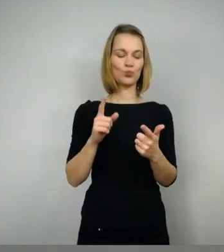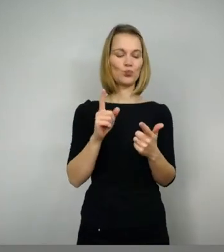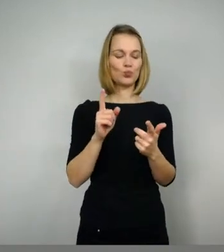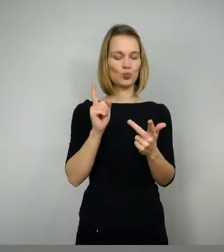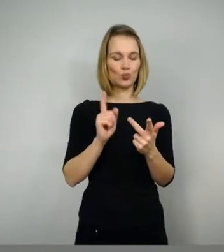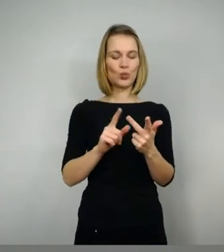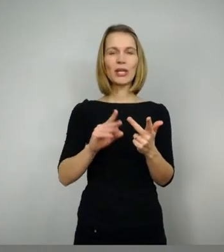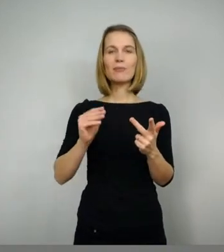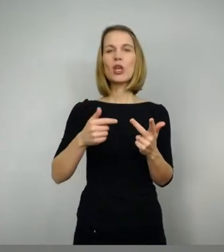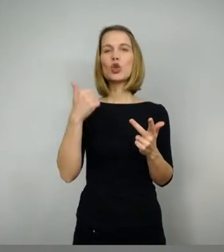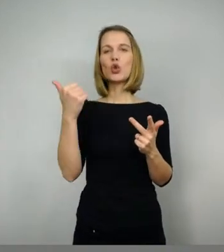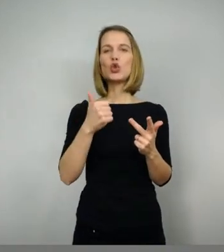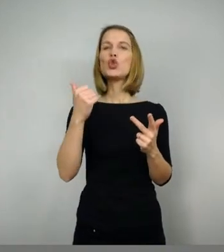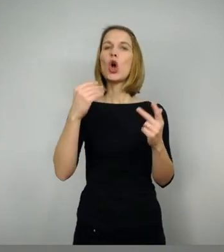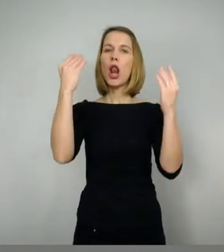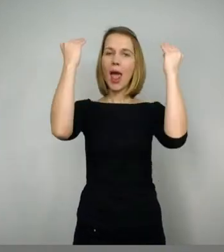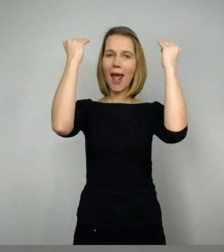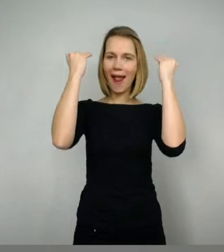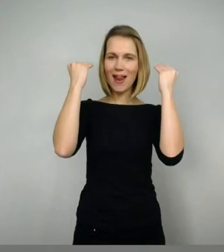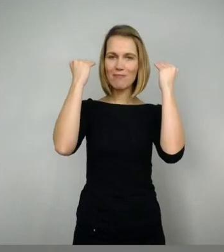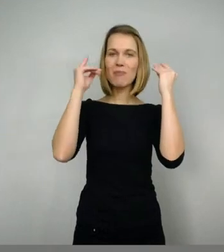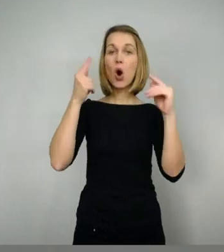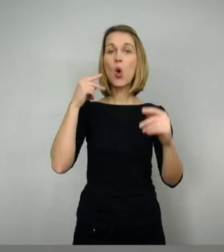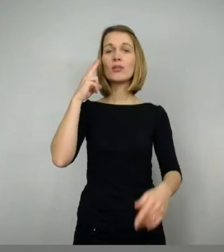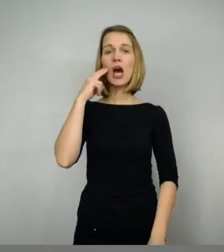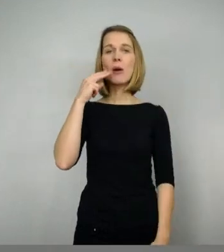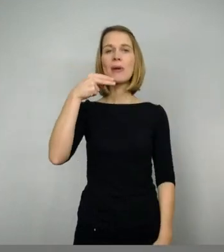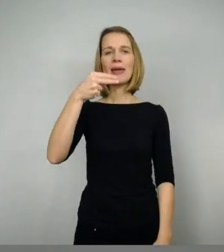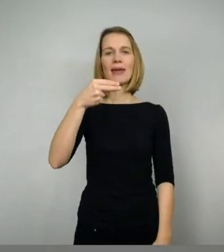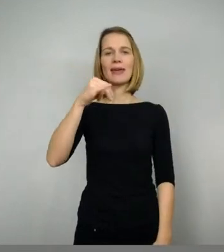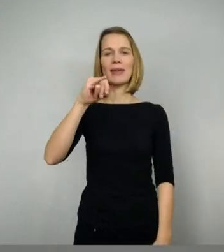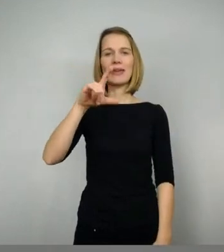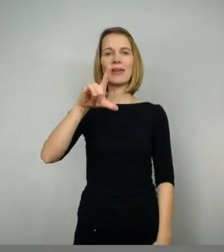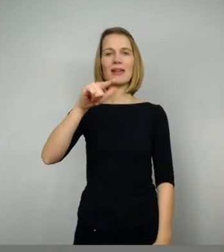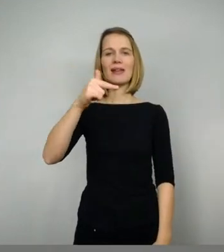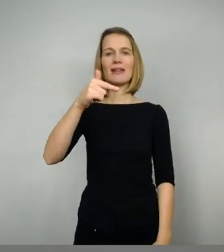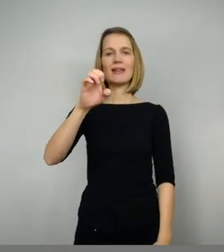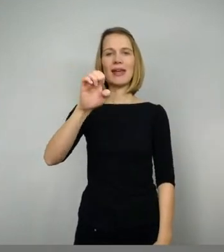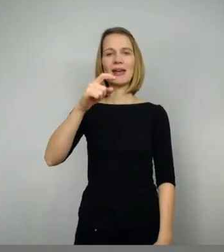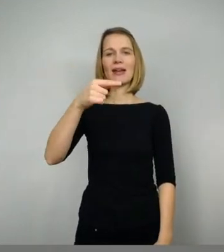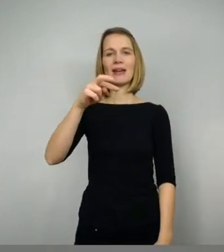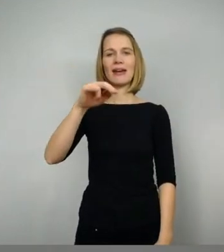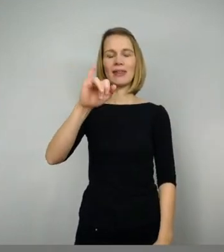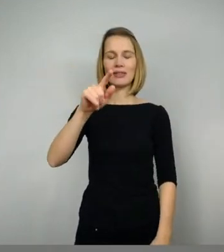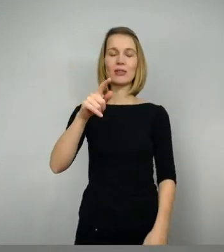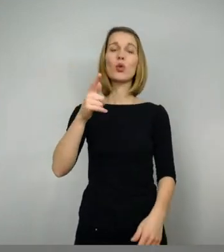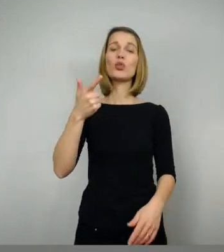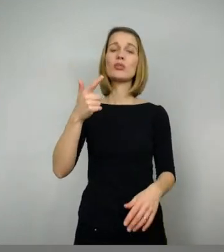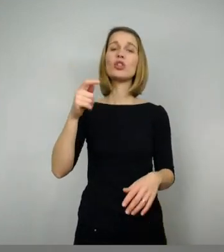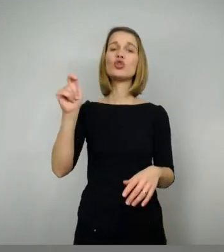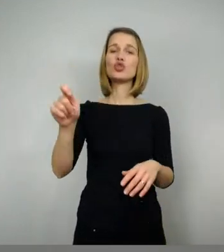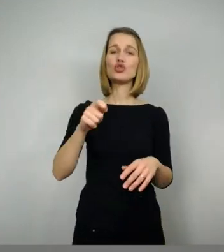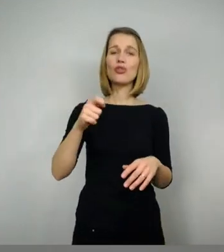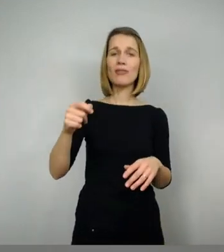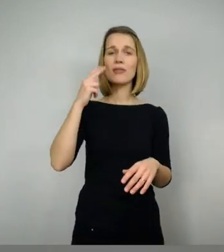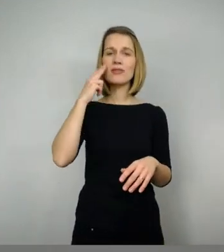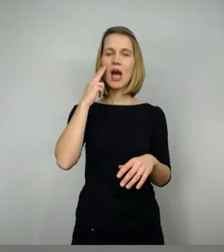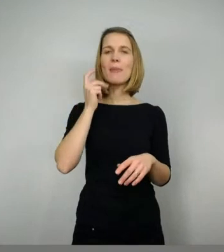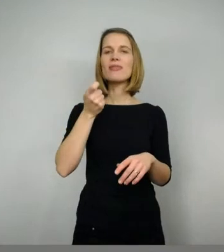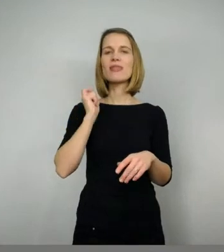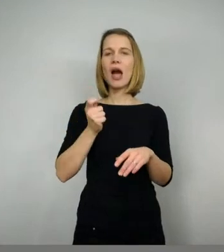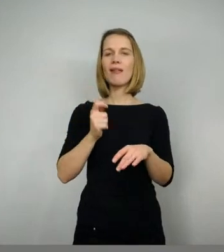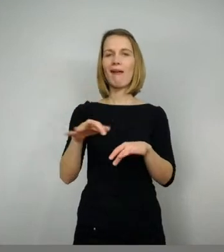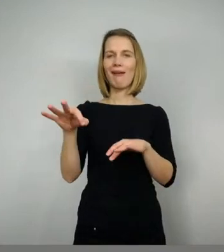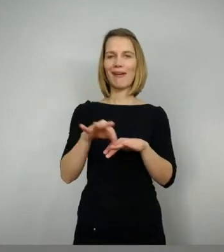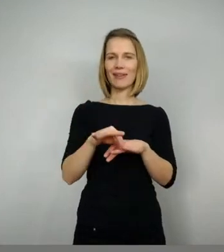Hiltekrim, den er zusammen mit dem Schwert Nagelring einmal von Riesen erbeutet hat. Und dieser Helm, der geht